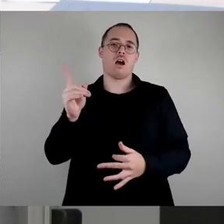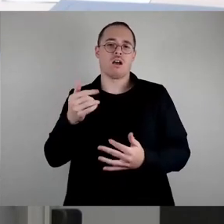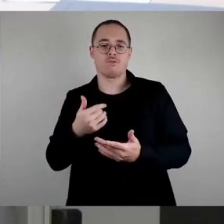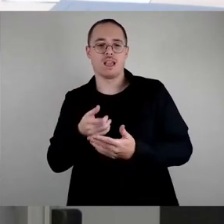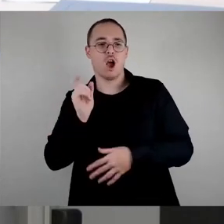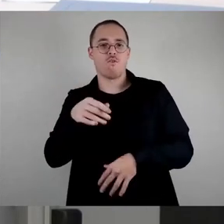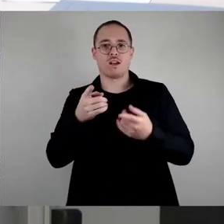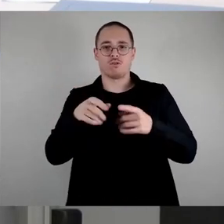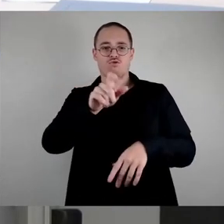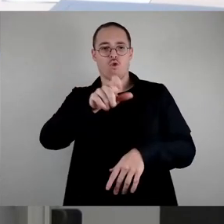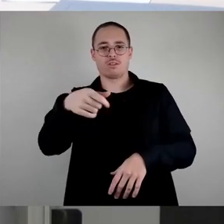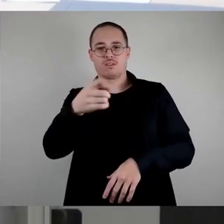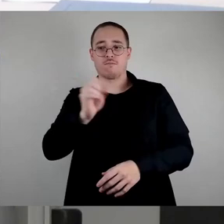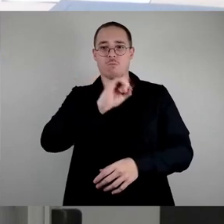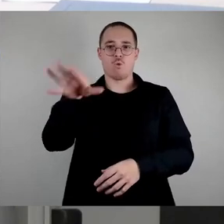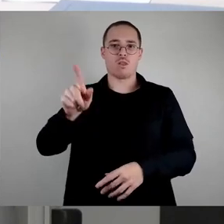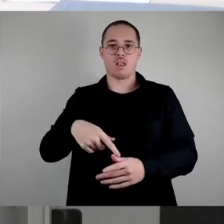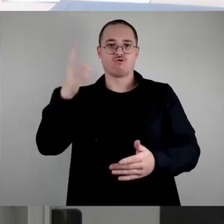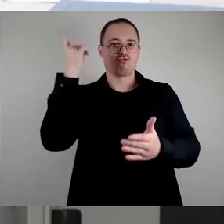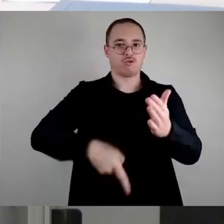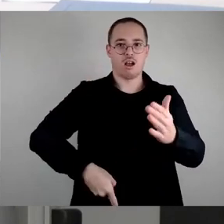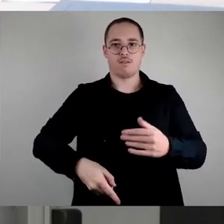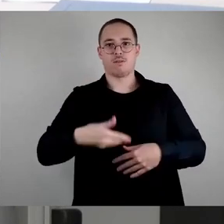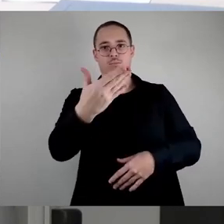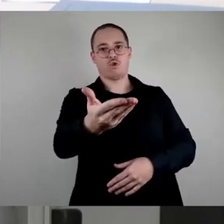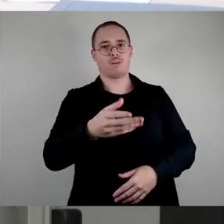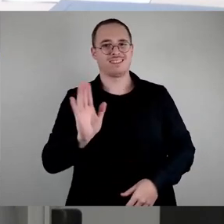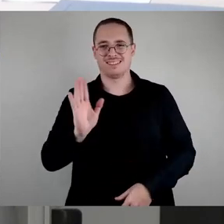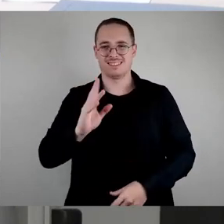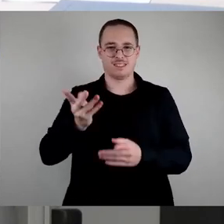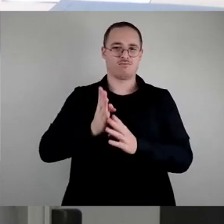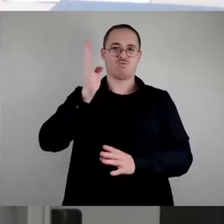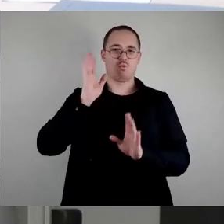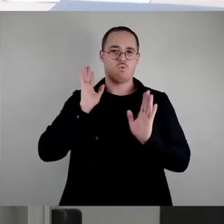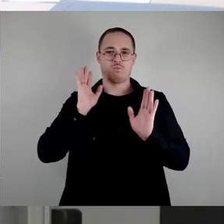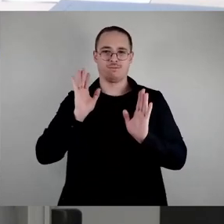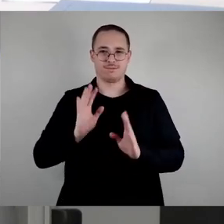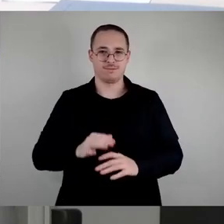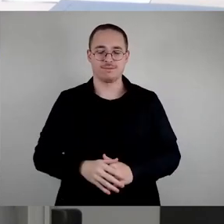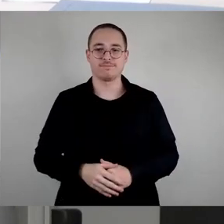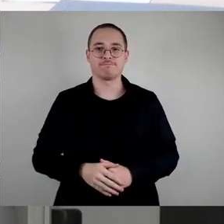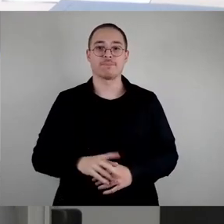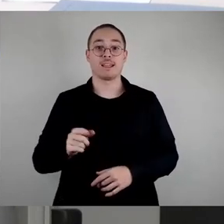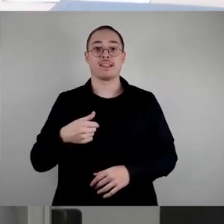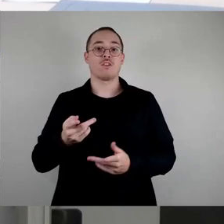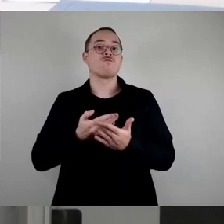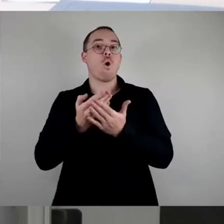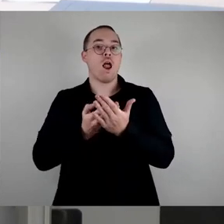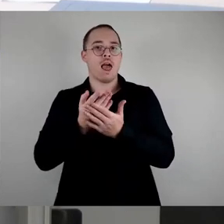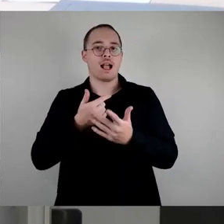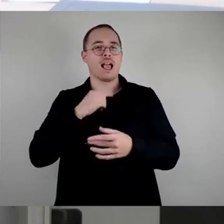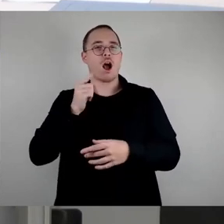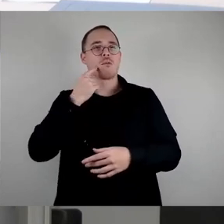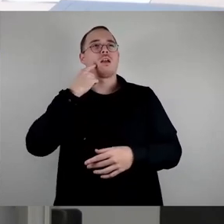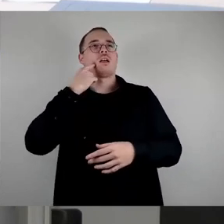kurz was zu dem Umgang mit der Vorlage sagen. Da hat es jetzt auch bei mir selber so ein bisschen